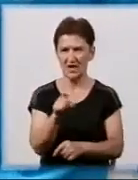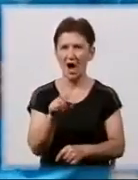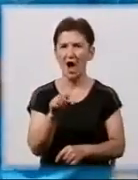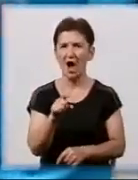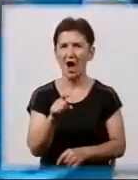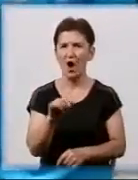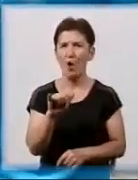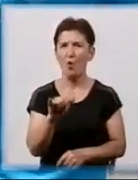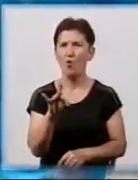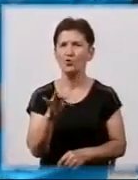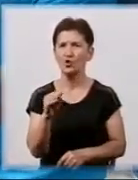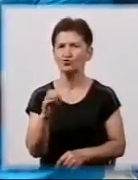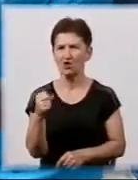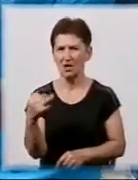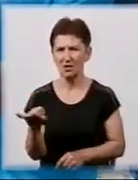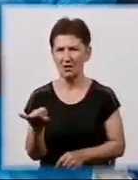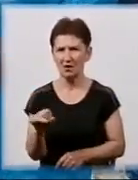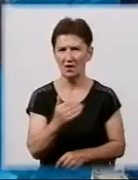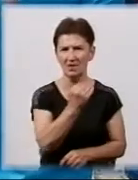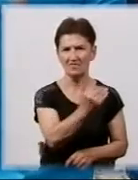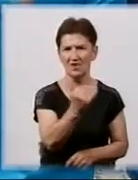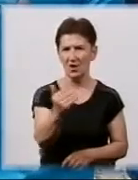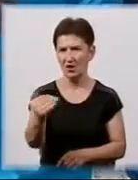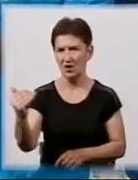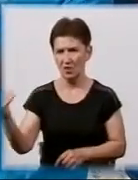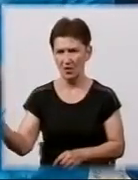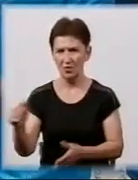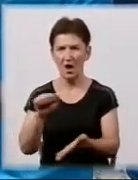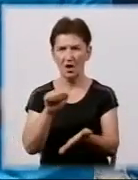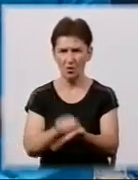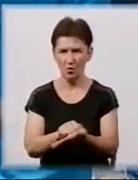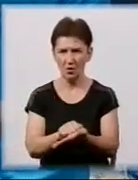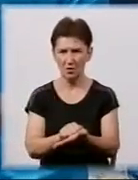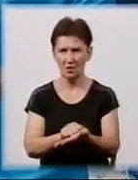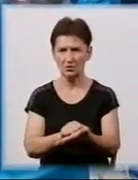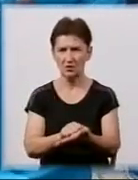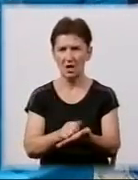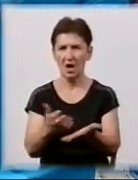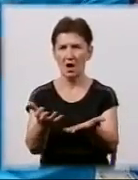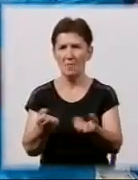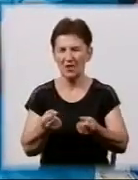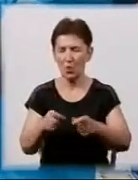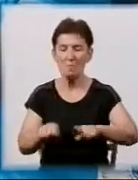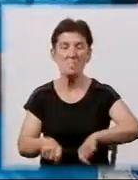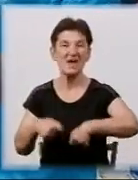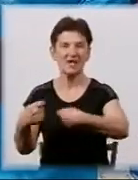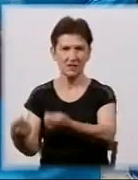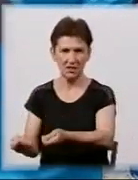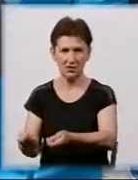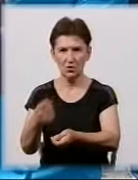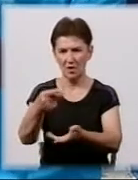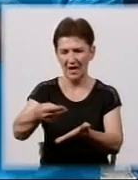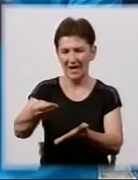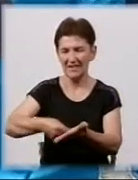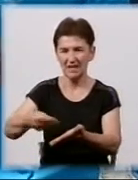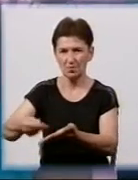Згідно з чинного законодавства, буде акт прийома передачі, розписки між